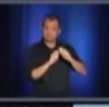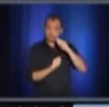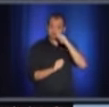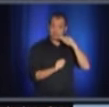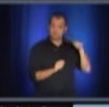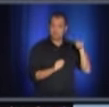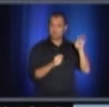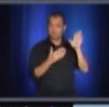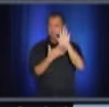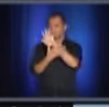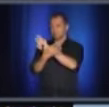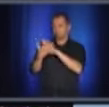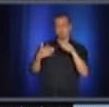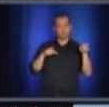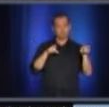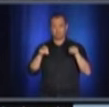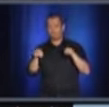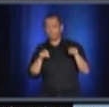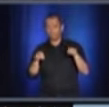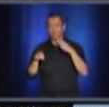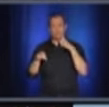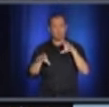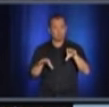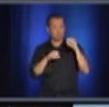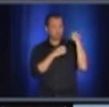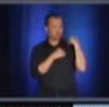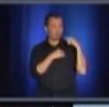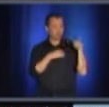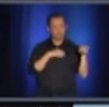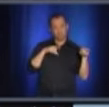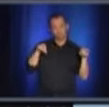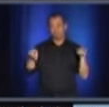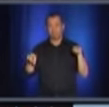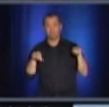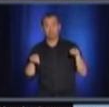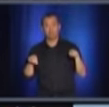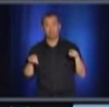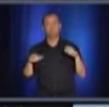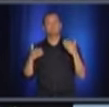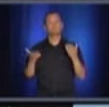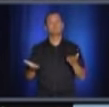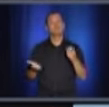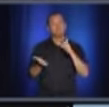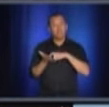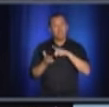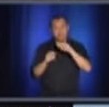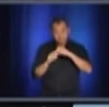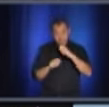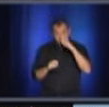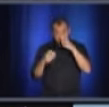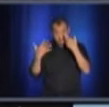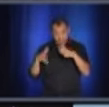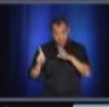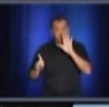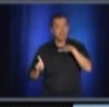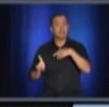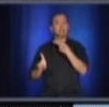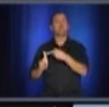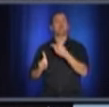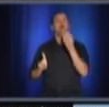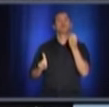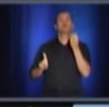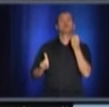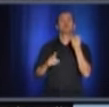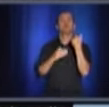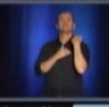journée que le test, il est fait, la logistique, c'est qui appelle qui et le fait comment pour supporter. Alors, oui, il y peut-être